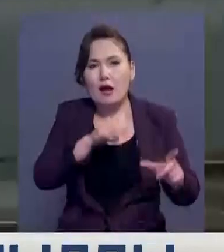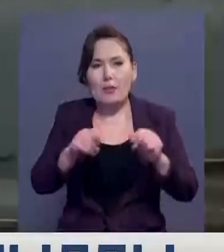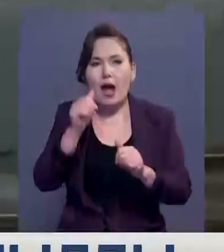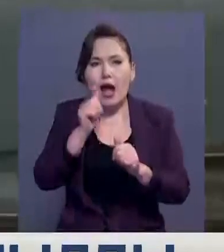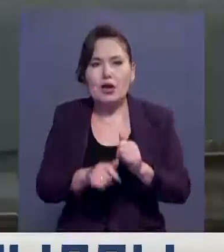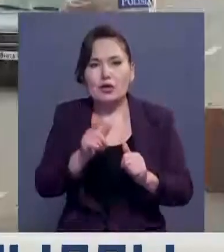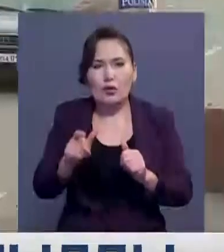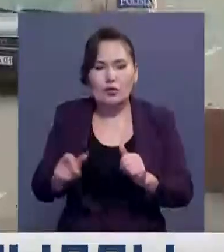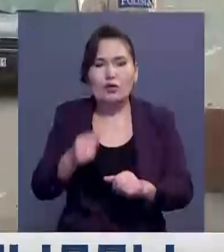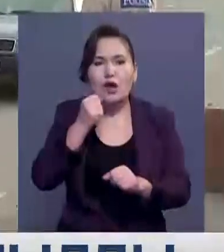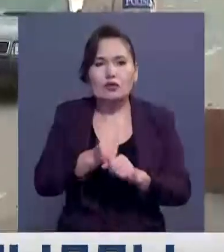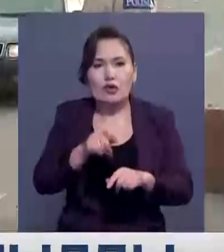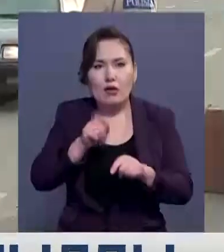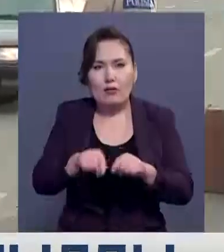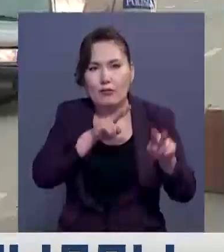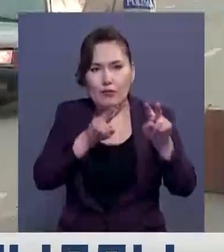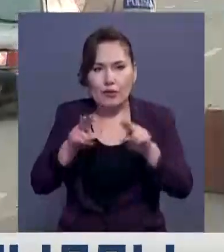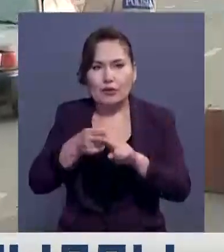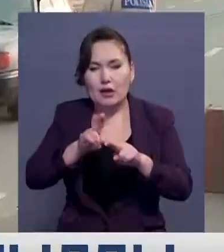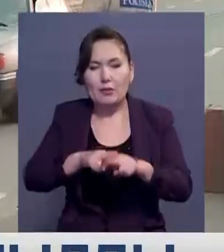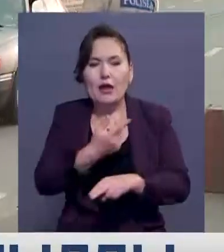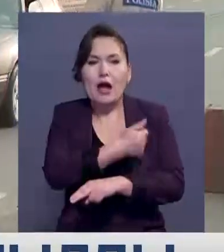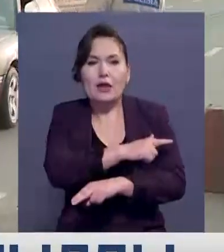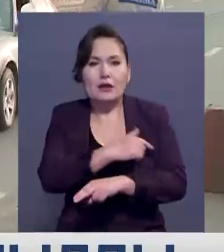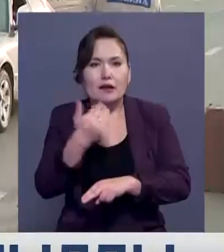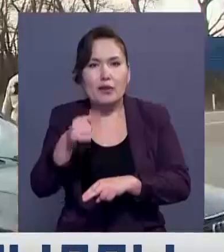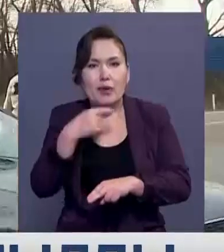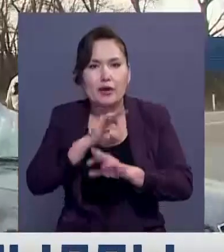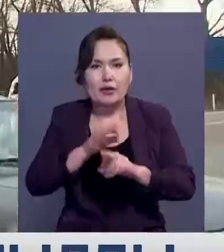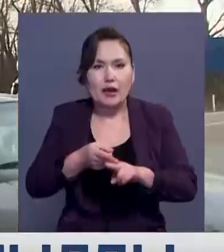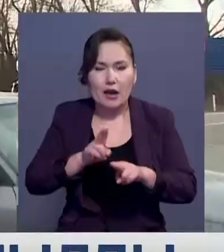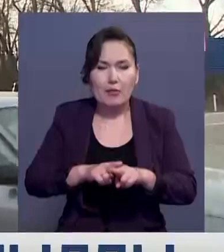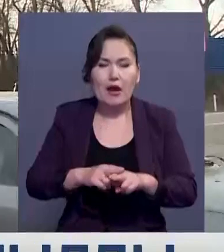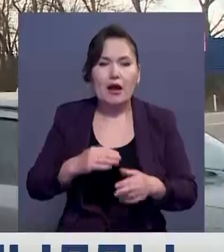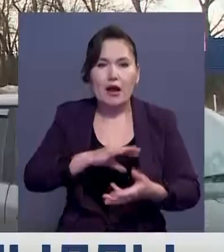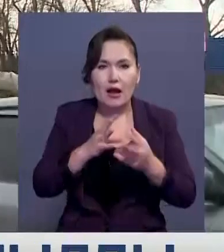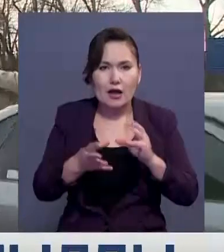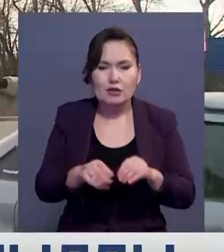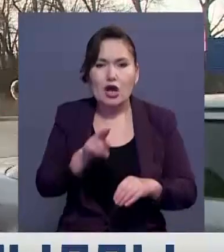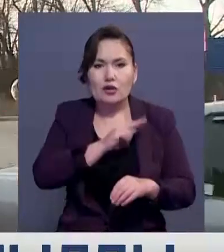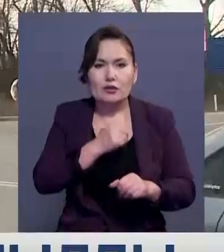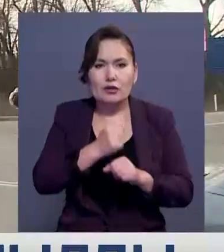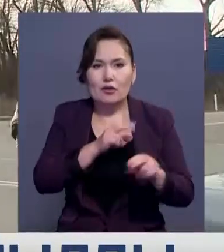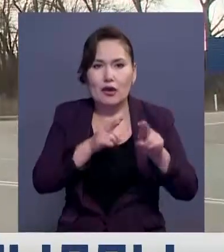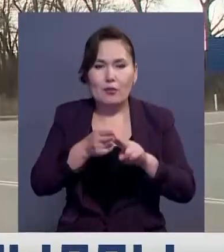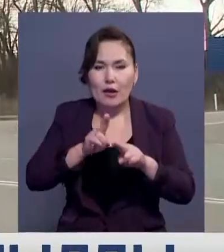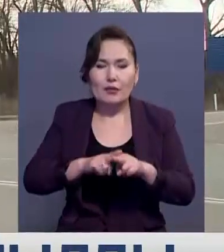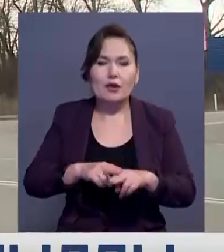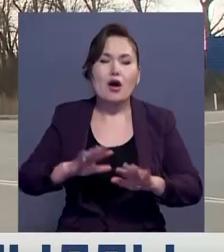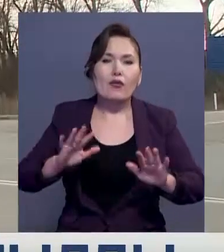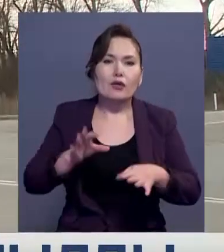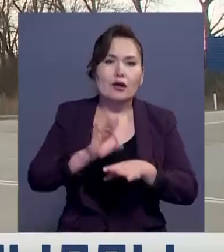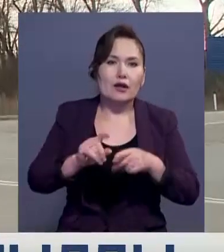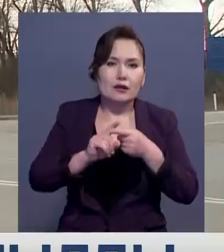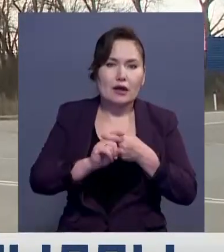жолаушы бақлауға алынат деген сөз. Сайынтарлық дәргерлер әзірге осындай амалдарды қолданып көрмек. Алайда жағдай ұшығып